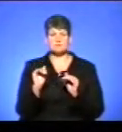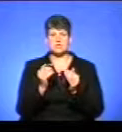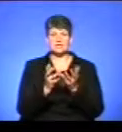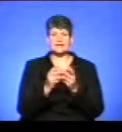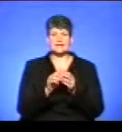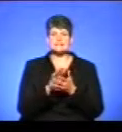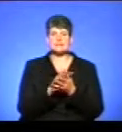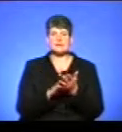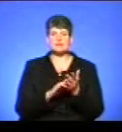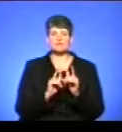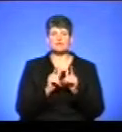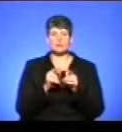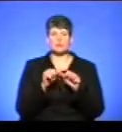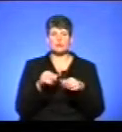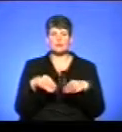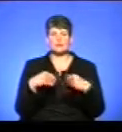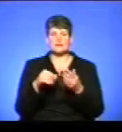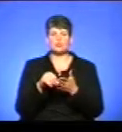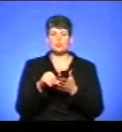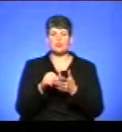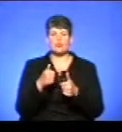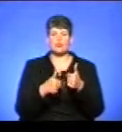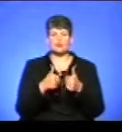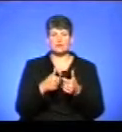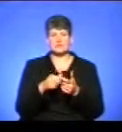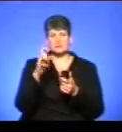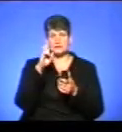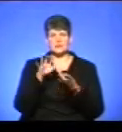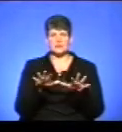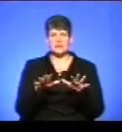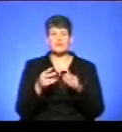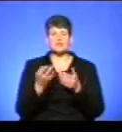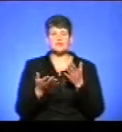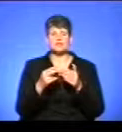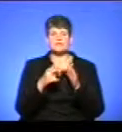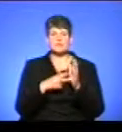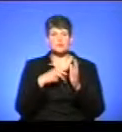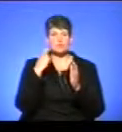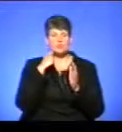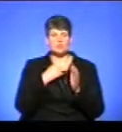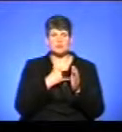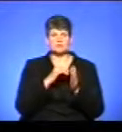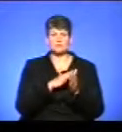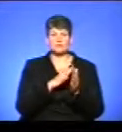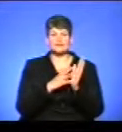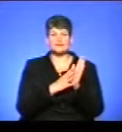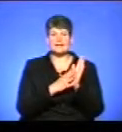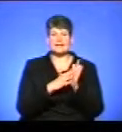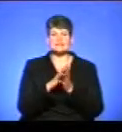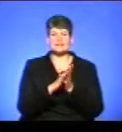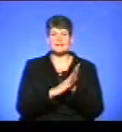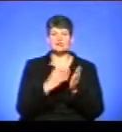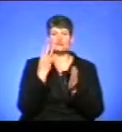можуть подавати для участі в конкурсі на бюджетне місце. Якщо в 2017 році ми мали 9 заяв на 4